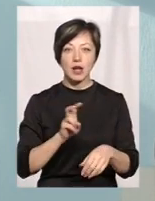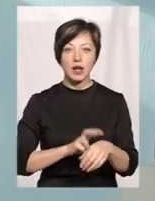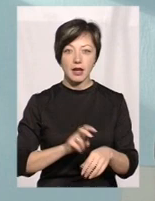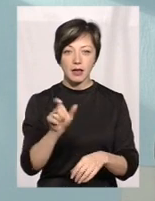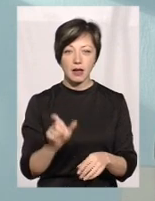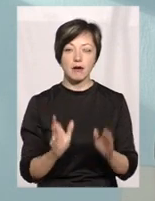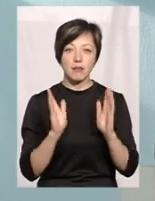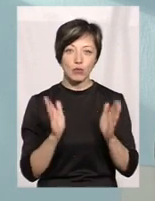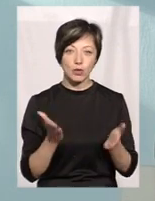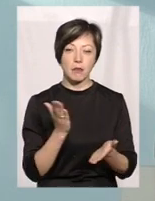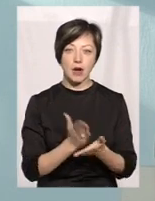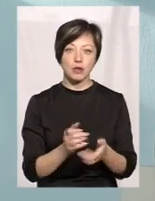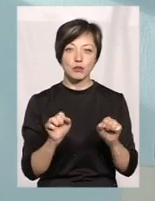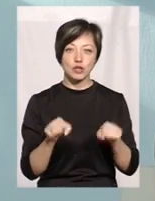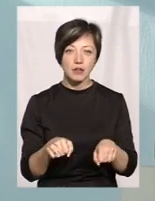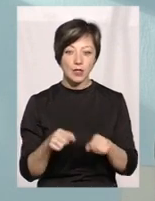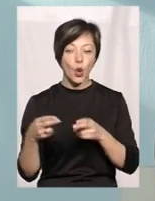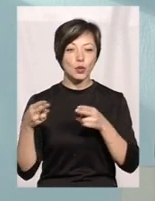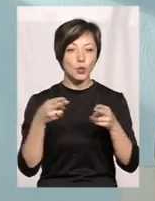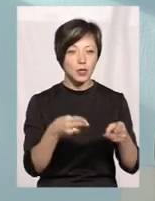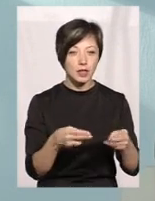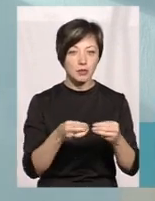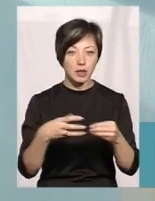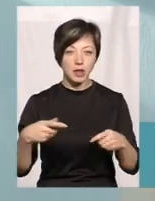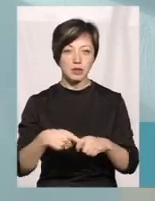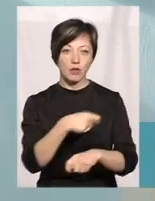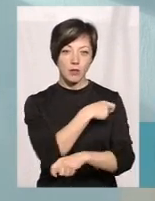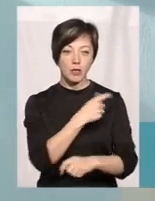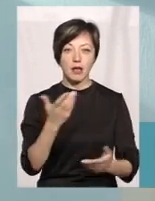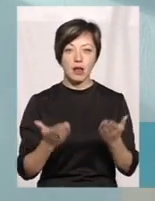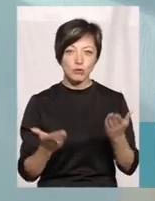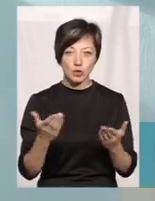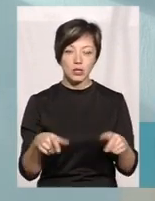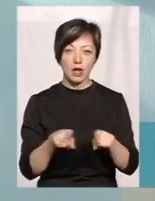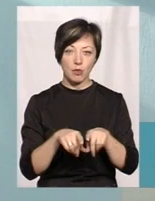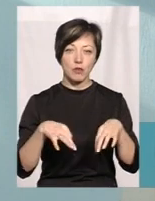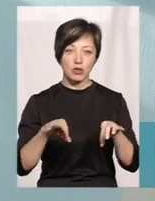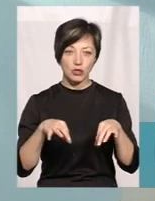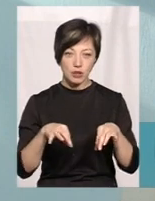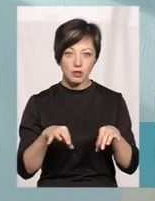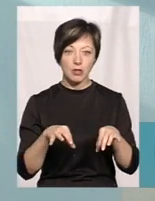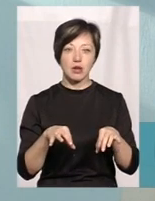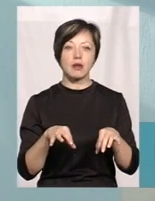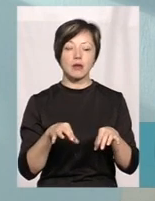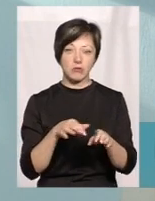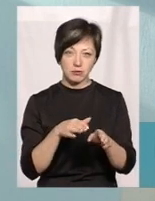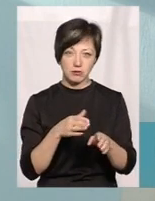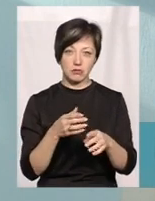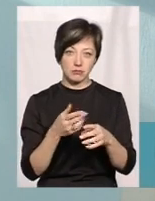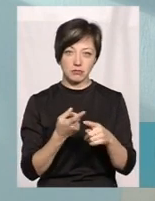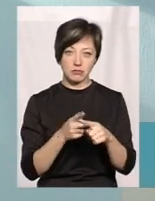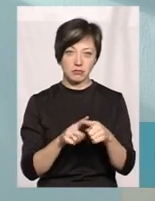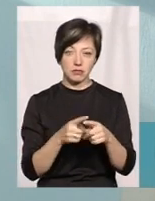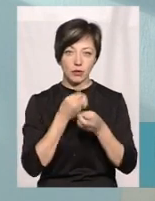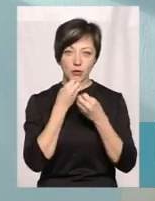сьогодні буде мати можливість доїхати 15 кілометрів, якщо на такій машині повнопривідній. Це вже,